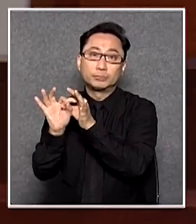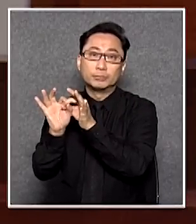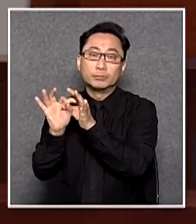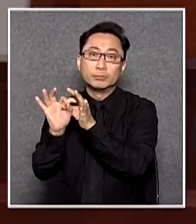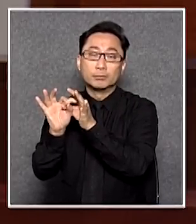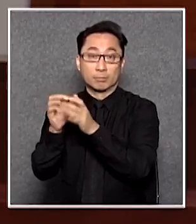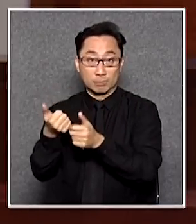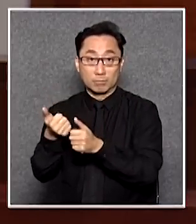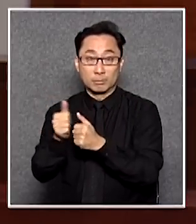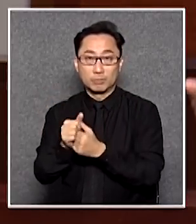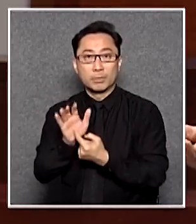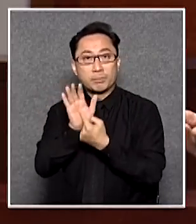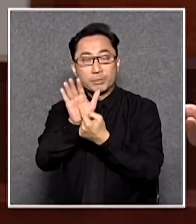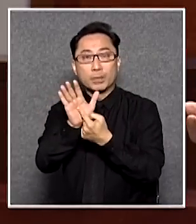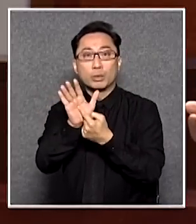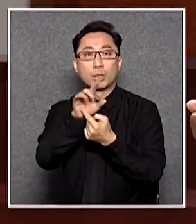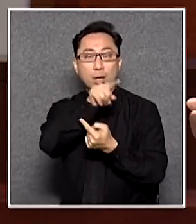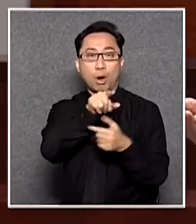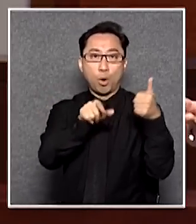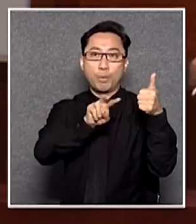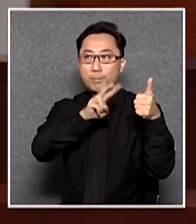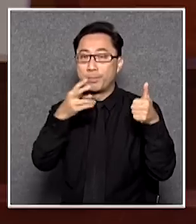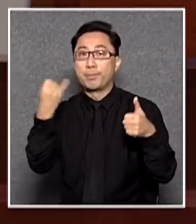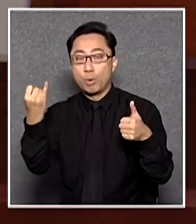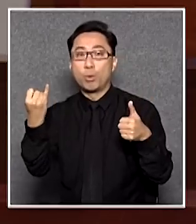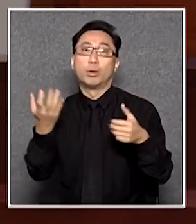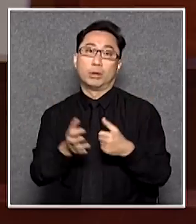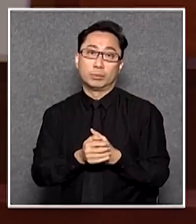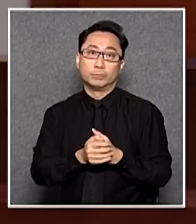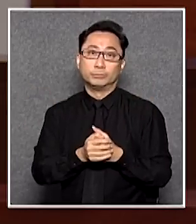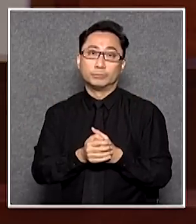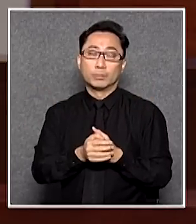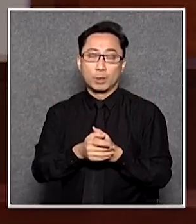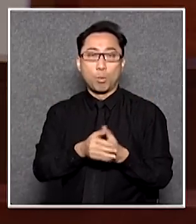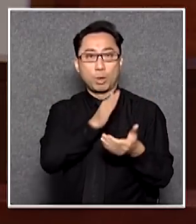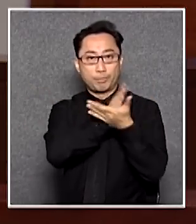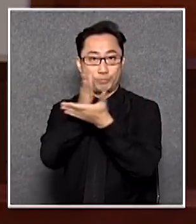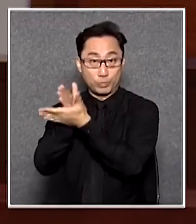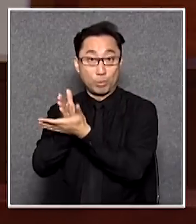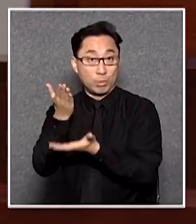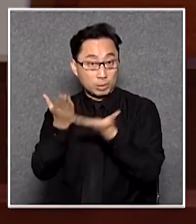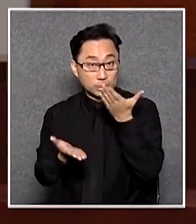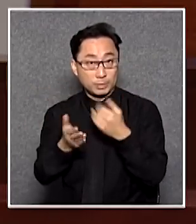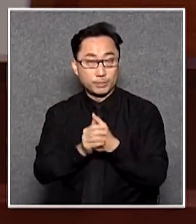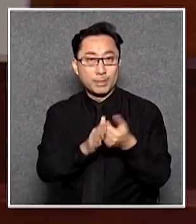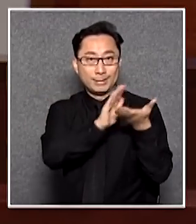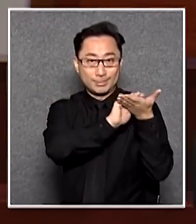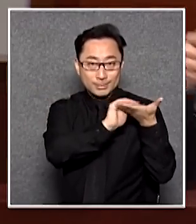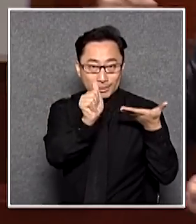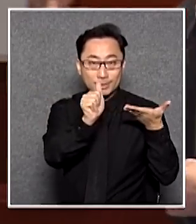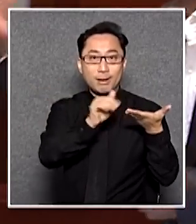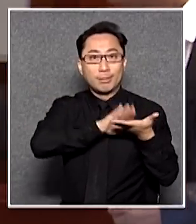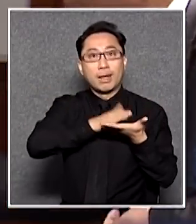連接表達一個轉折的意思可能是不同的東西你結證但是